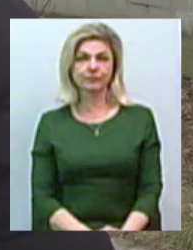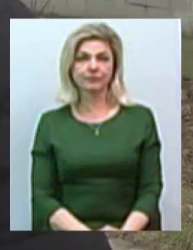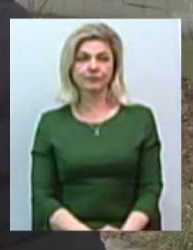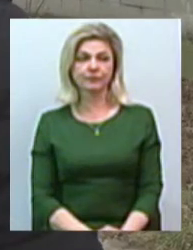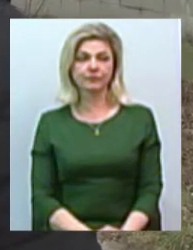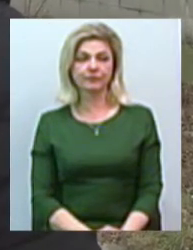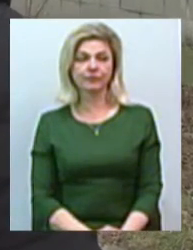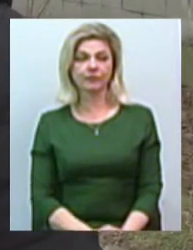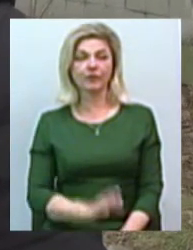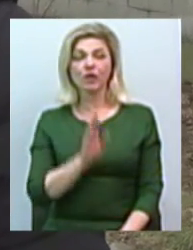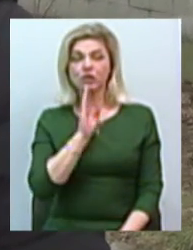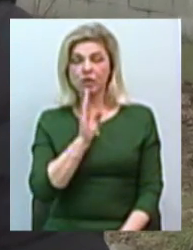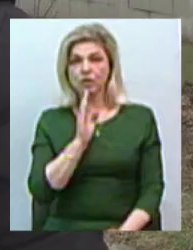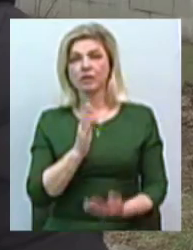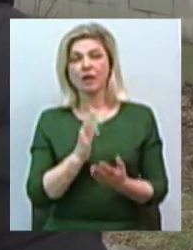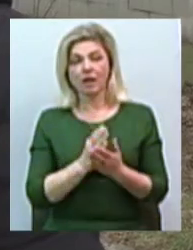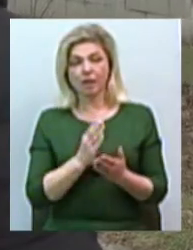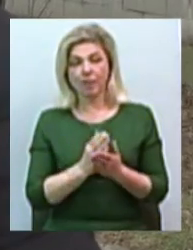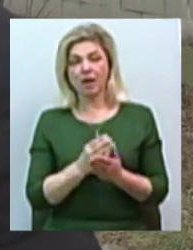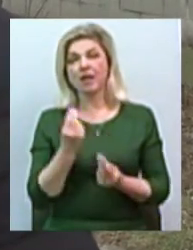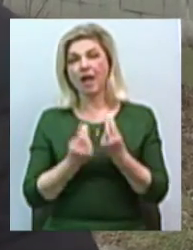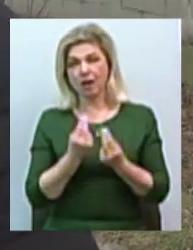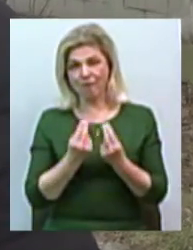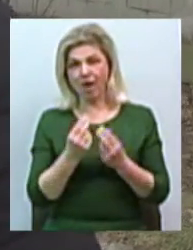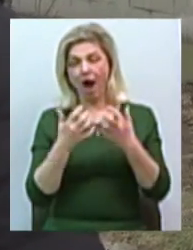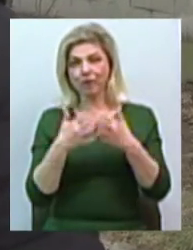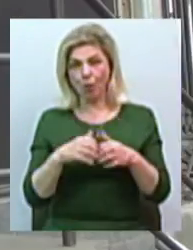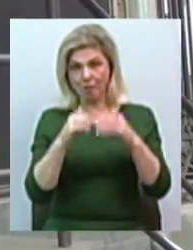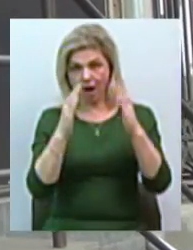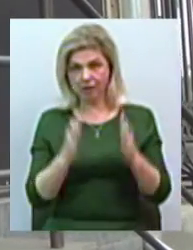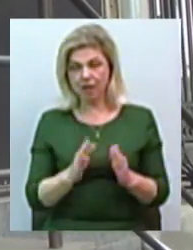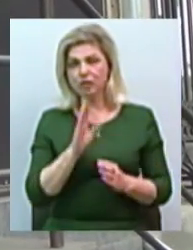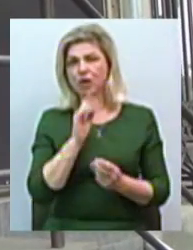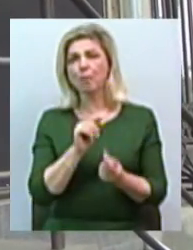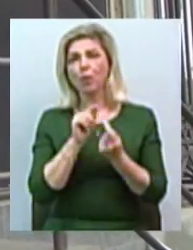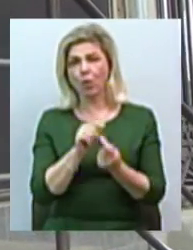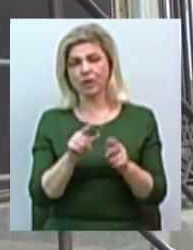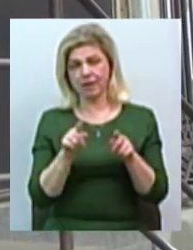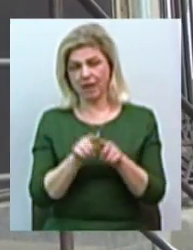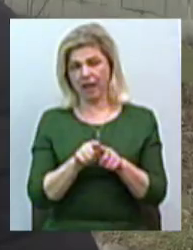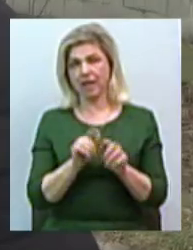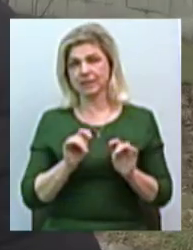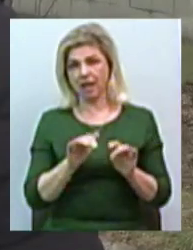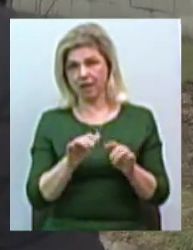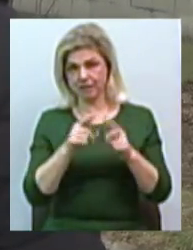Ольга Кондрашоу має знайомих, які грають на ігрових автоматах. Жінка говорить, вона проти діяльності таких закладів.